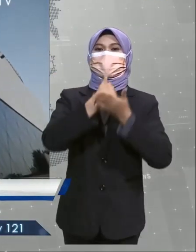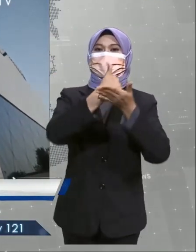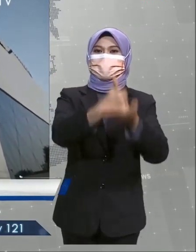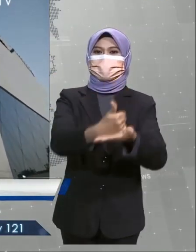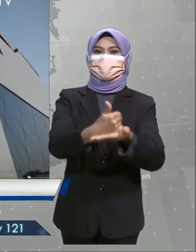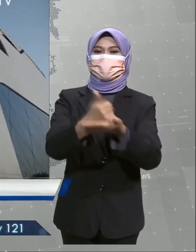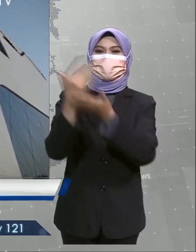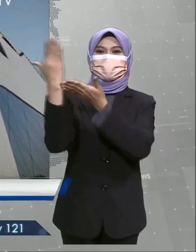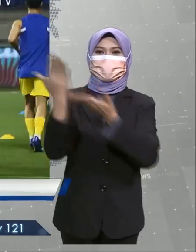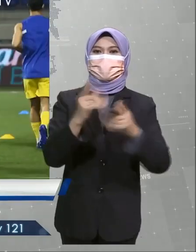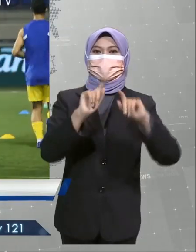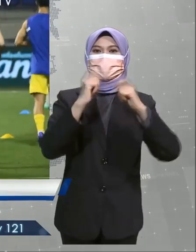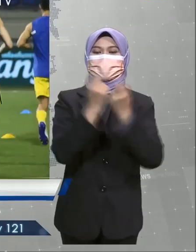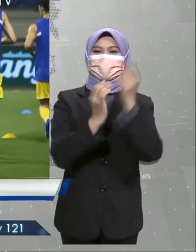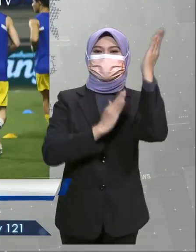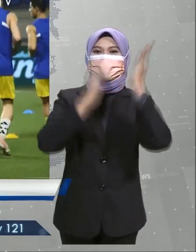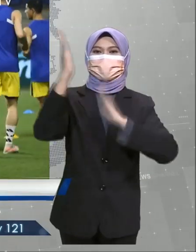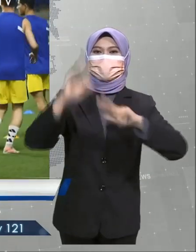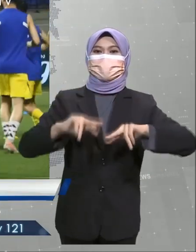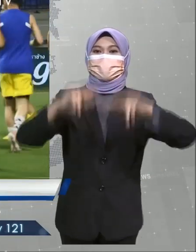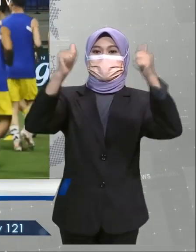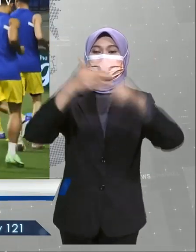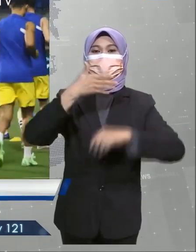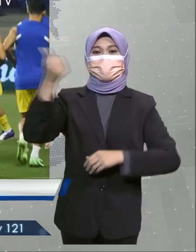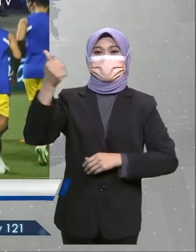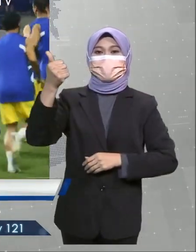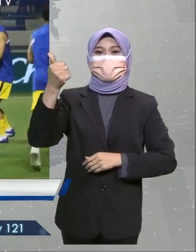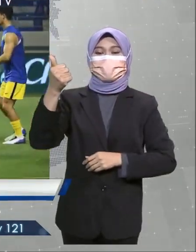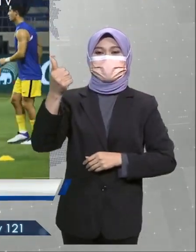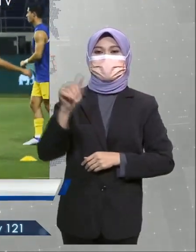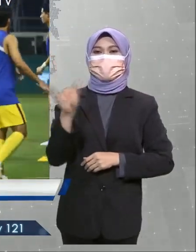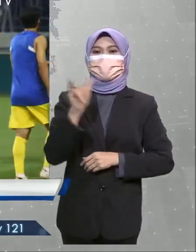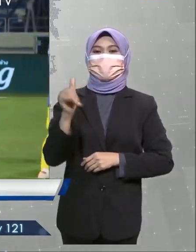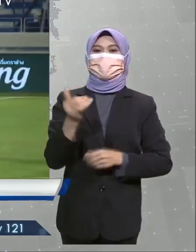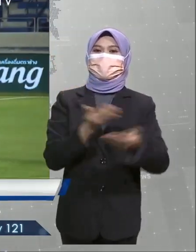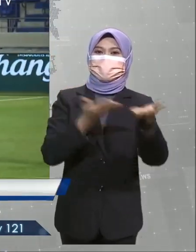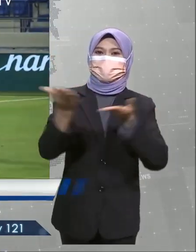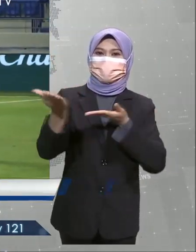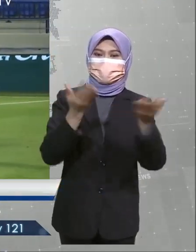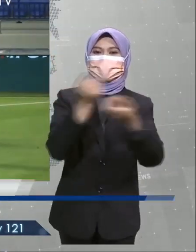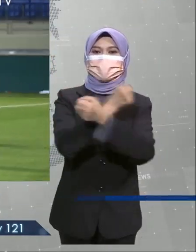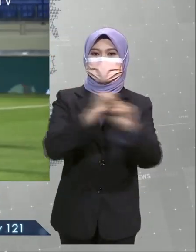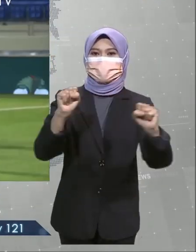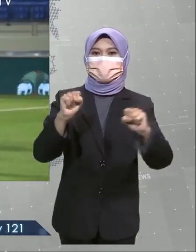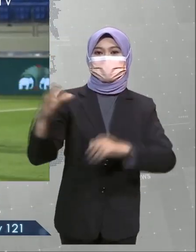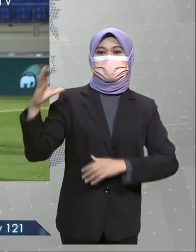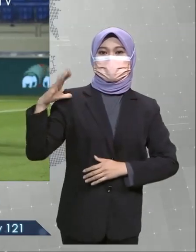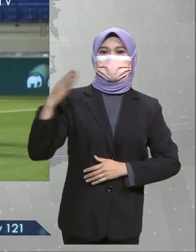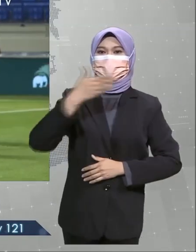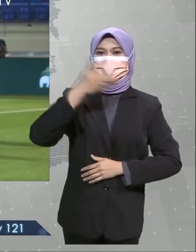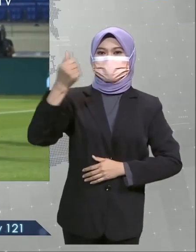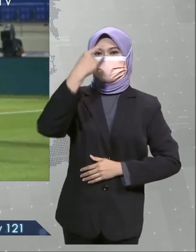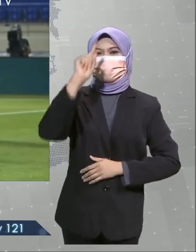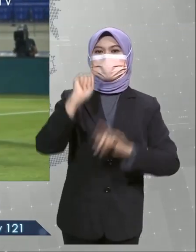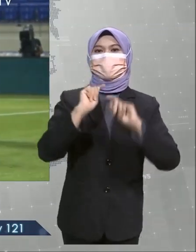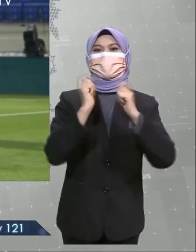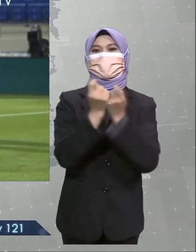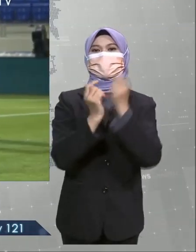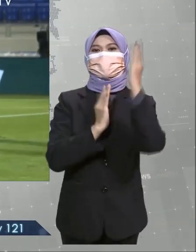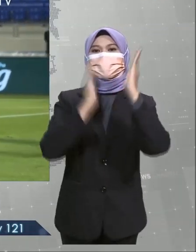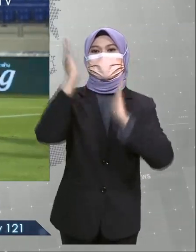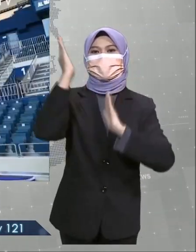membawa pasukan negara ke prestasi yang lebih baik ia termasuk menyediakan fasiliti latihan dan jurulatih yang terbaik buat Harimau Malaya.